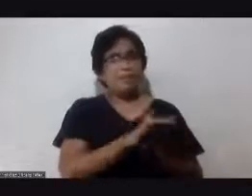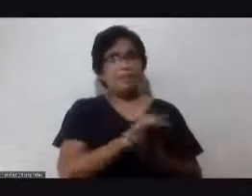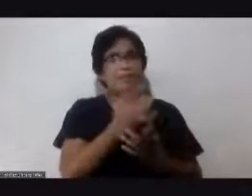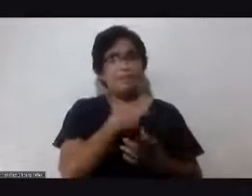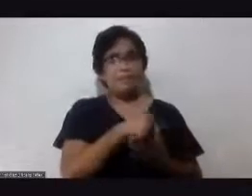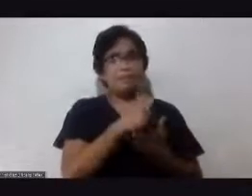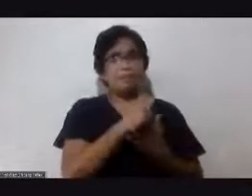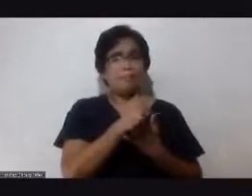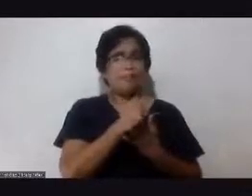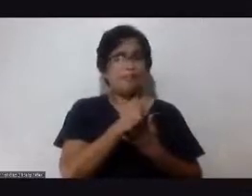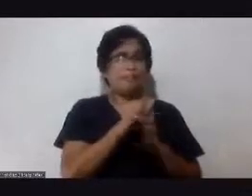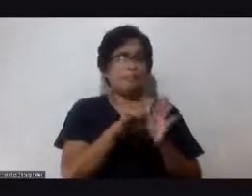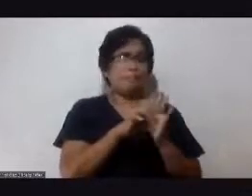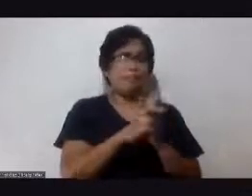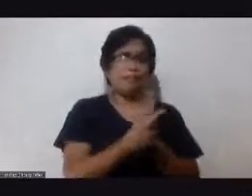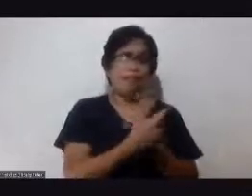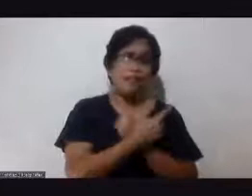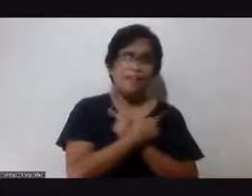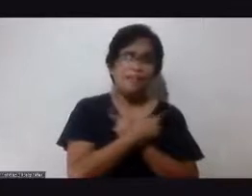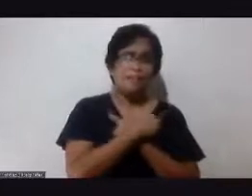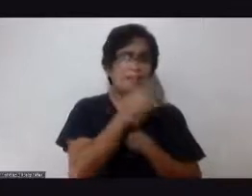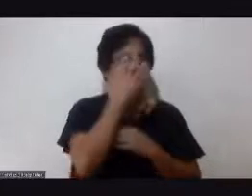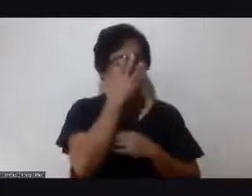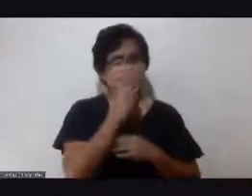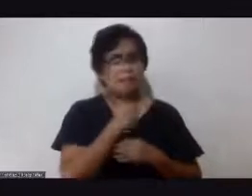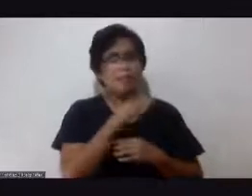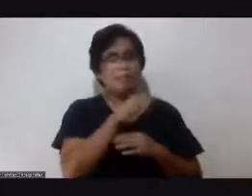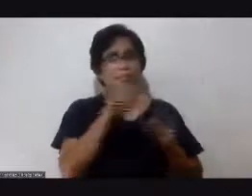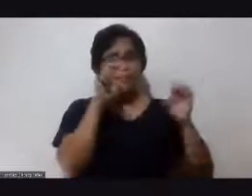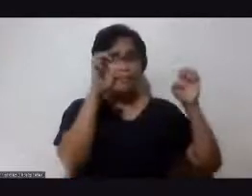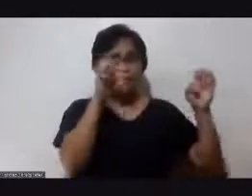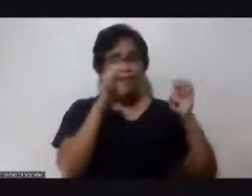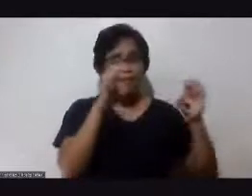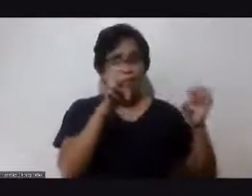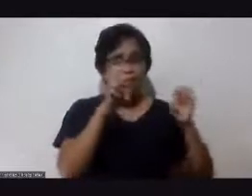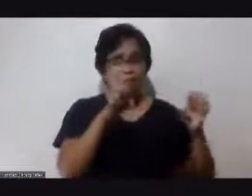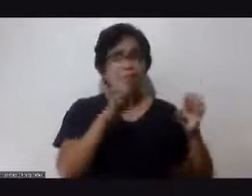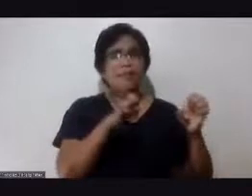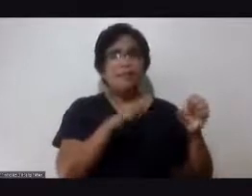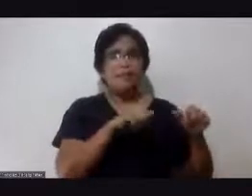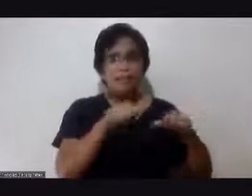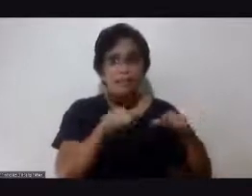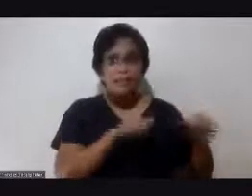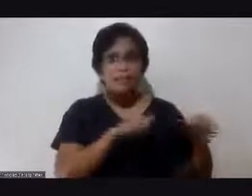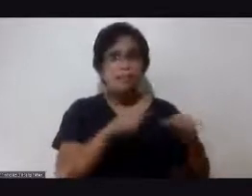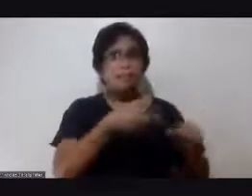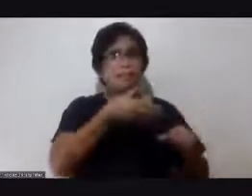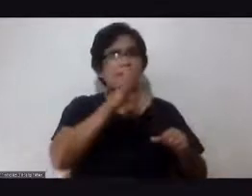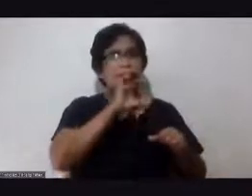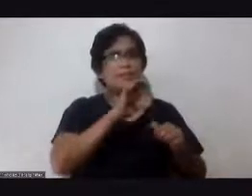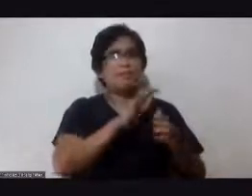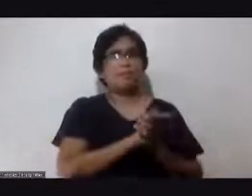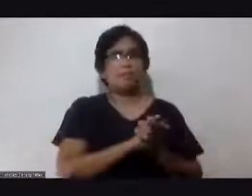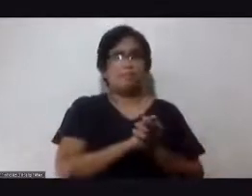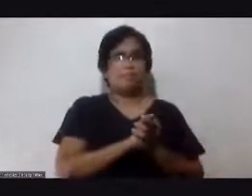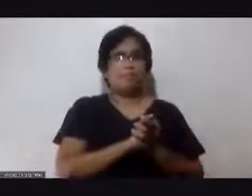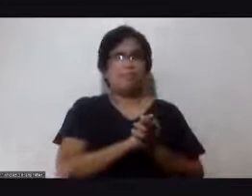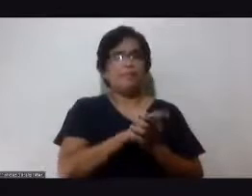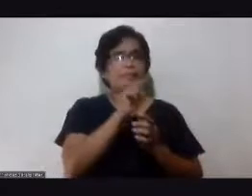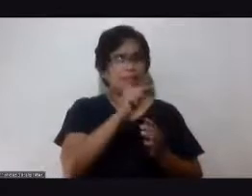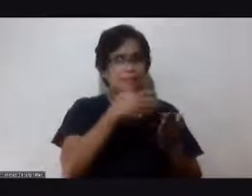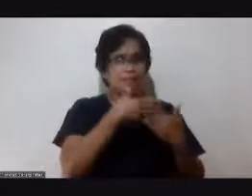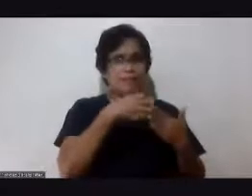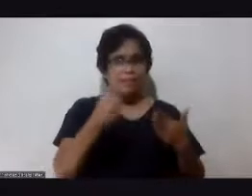tulog yung ating pag-exercise yung ating pag-kilos yung ating pag-inom yun yung mga bagay na